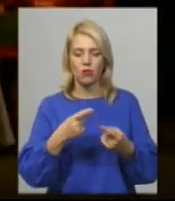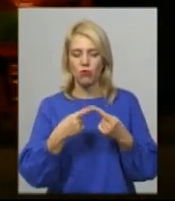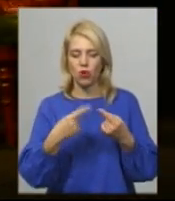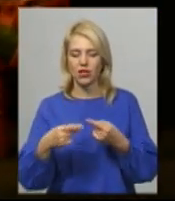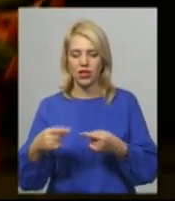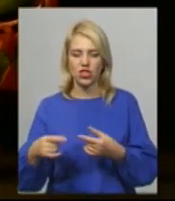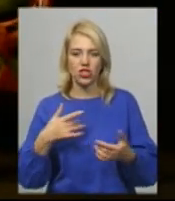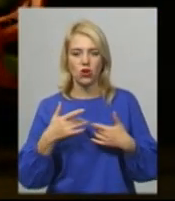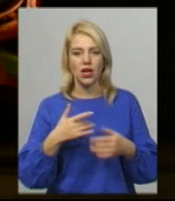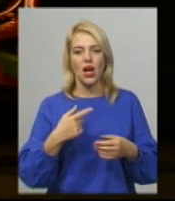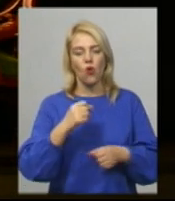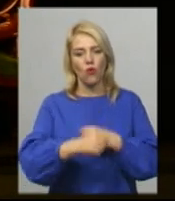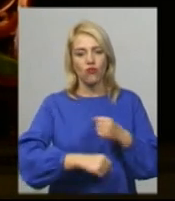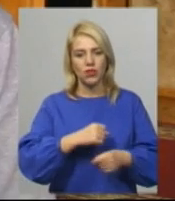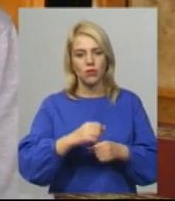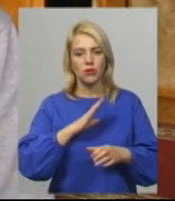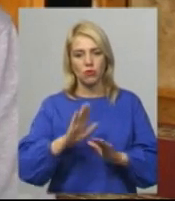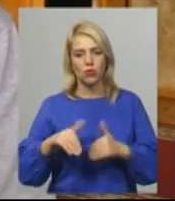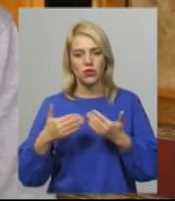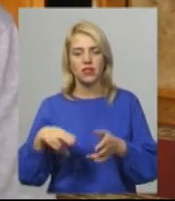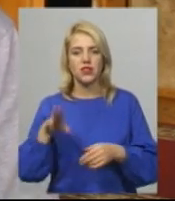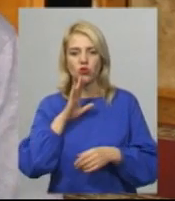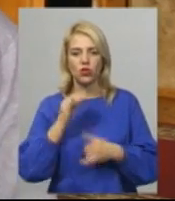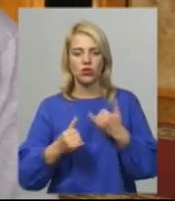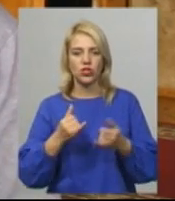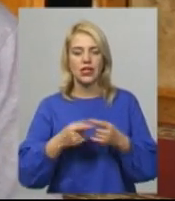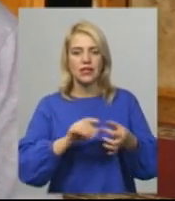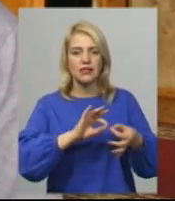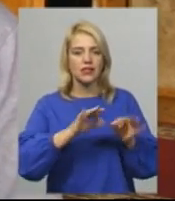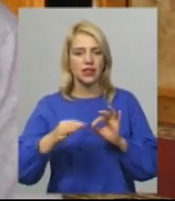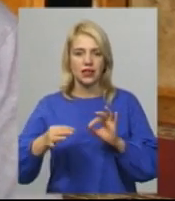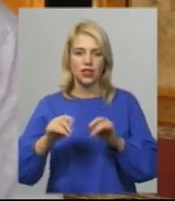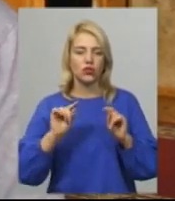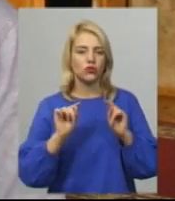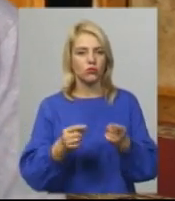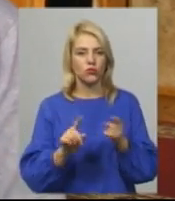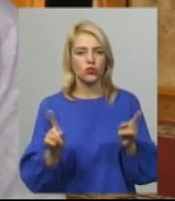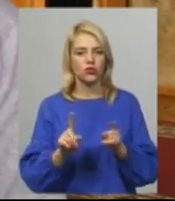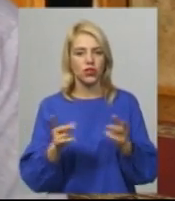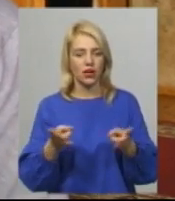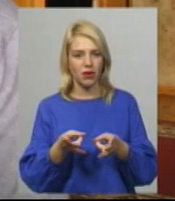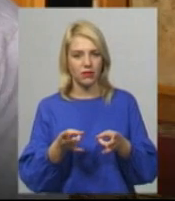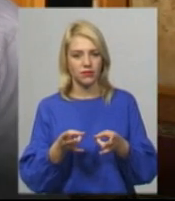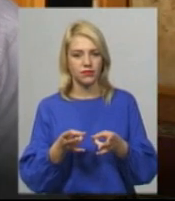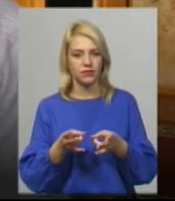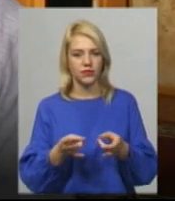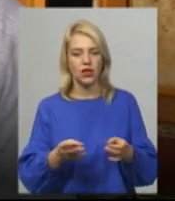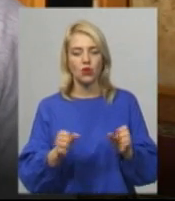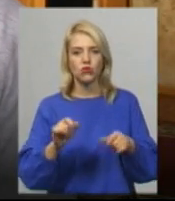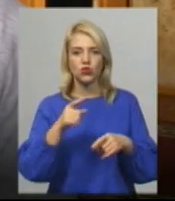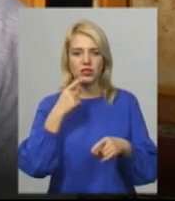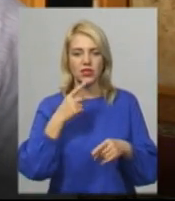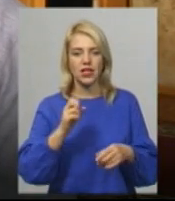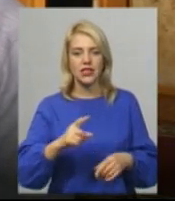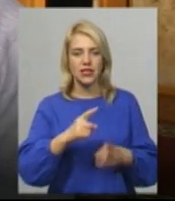грає у «Ведмеді» та «Пропозиції» нареченого. В першу чергу, складний, що треба, можна сказати, за